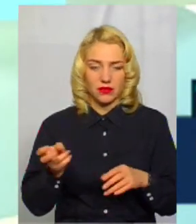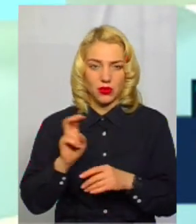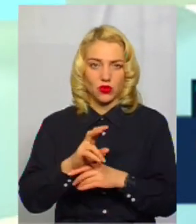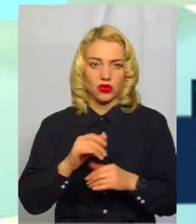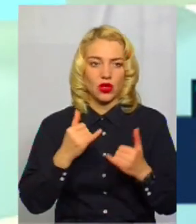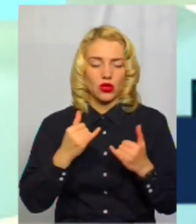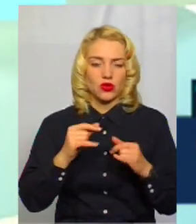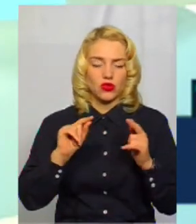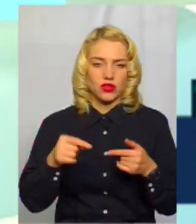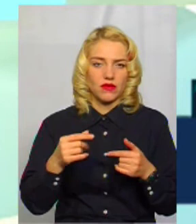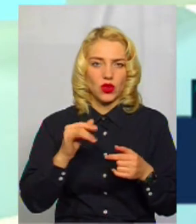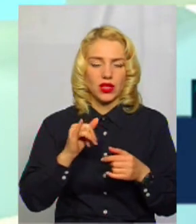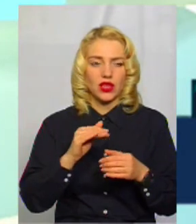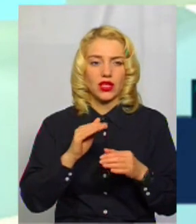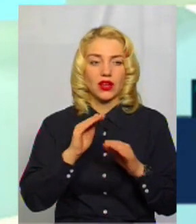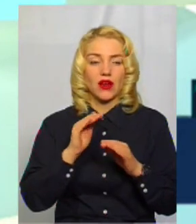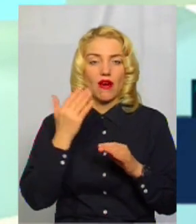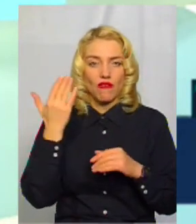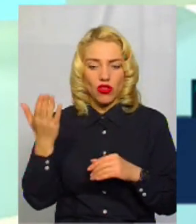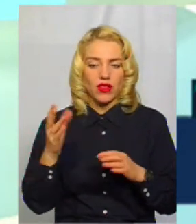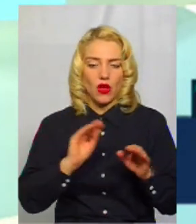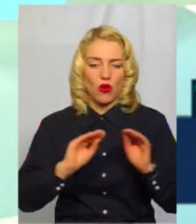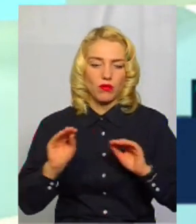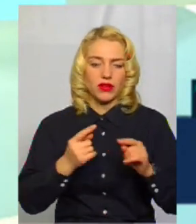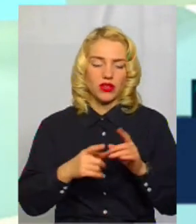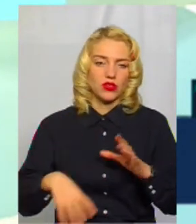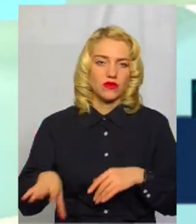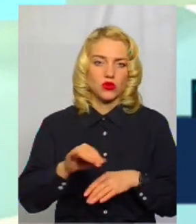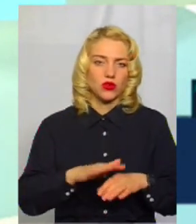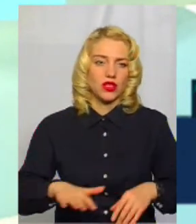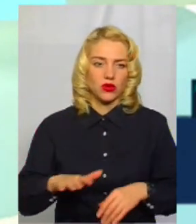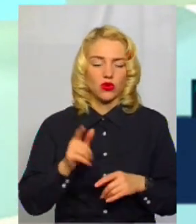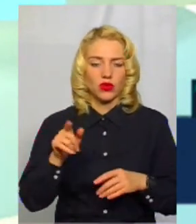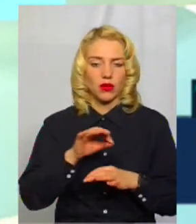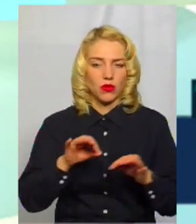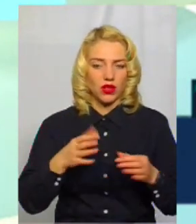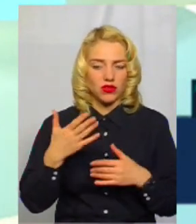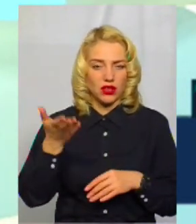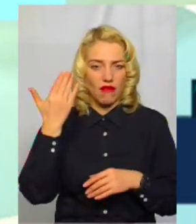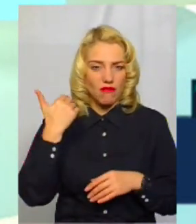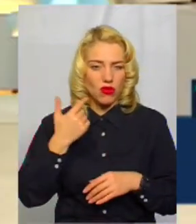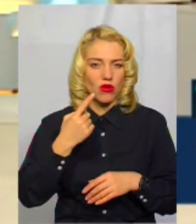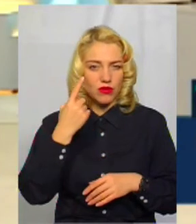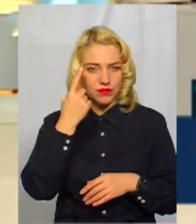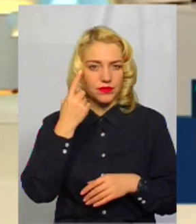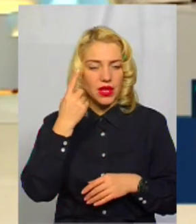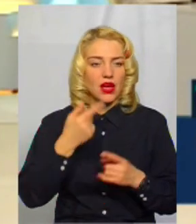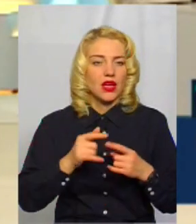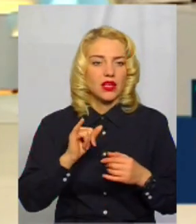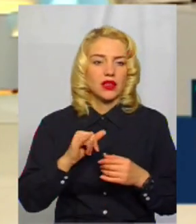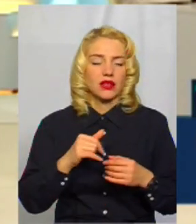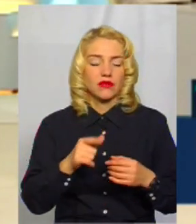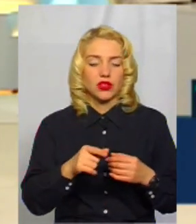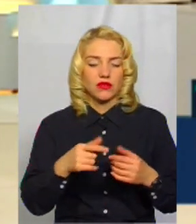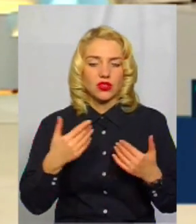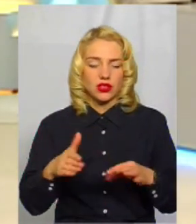вимоги, і вони обладнають цю всю територію. Цей проєкт в визрівав давно, і він такий дуже продуманий, тому, я